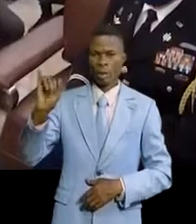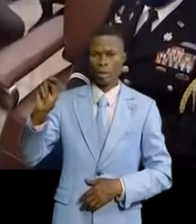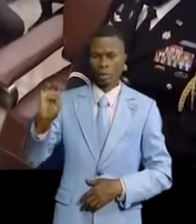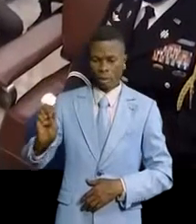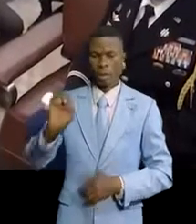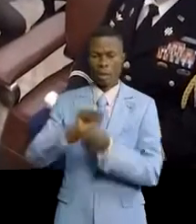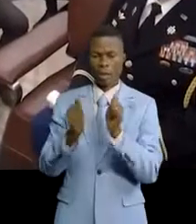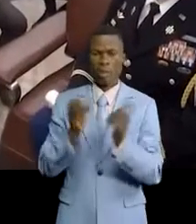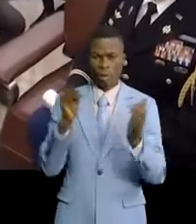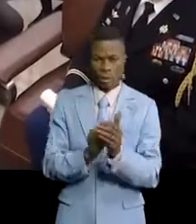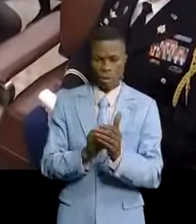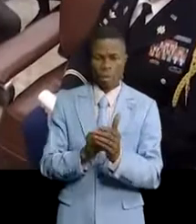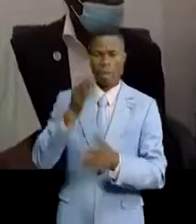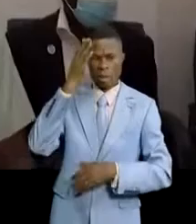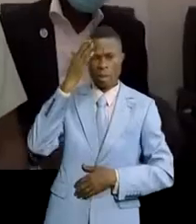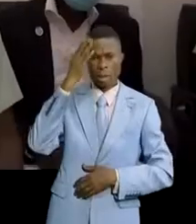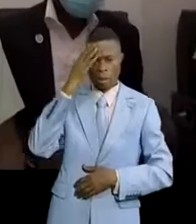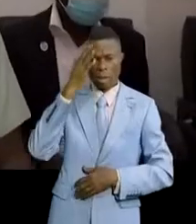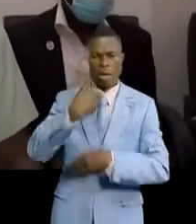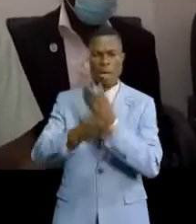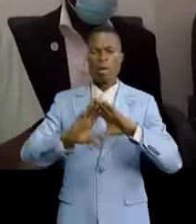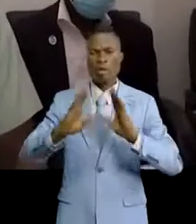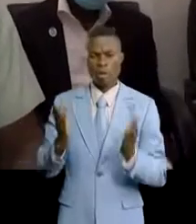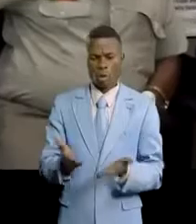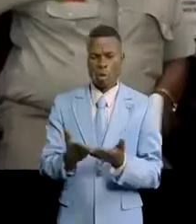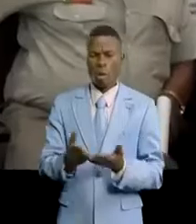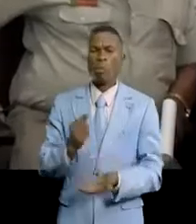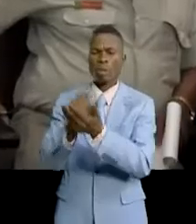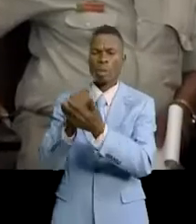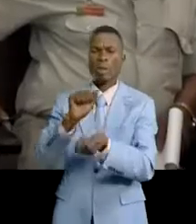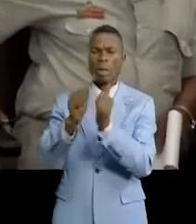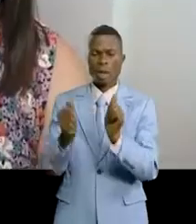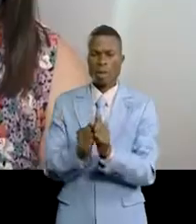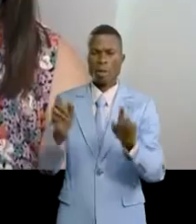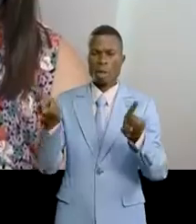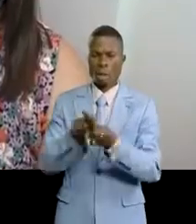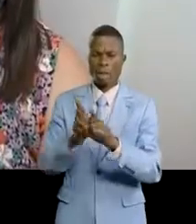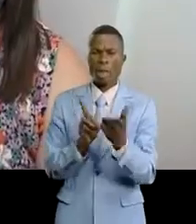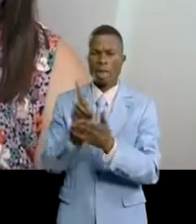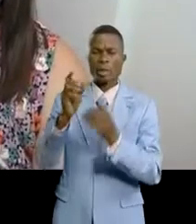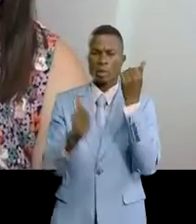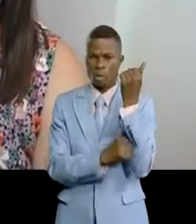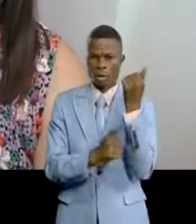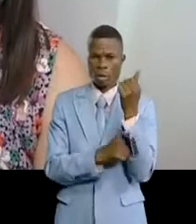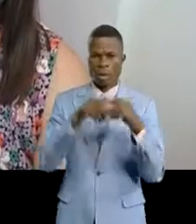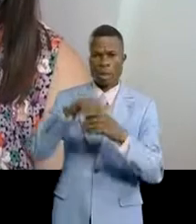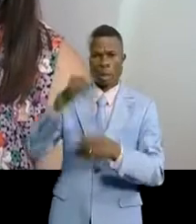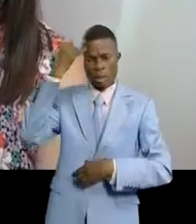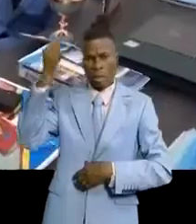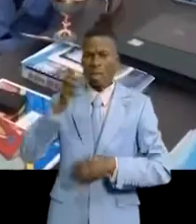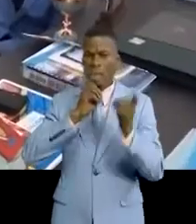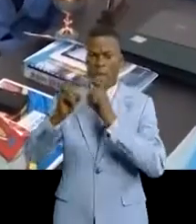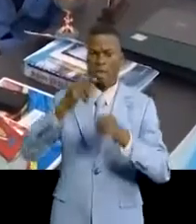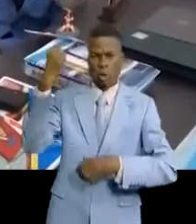question est celle de savoir comment faire avancer les questions liées ou relatives aux droits de l'homme dans le cadre d'un dialogue